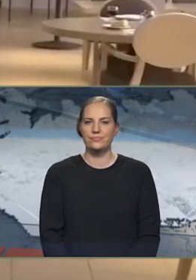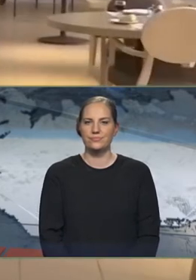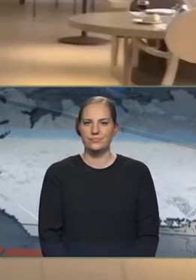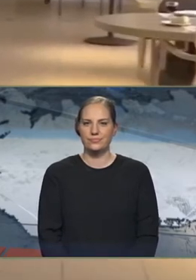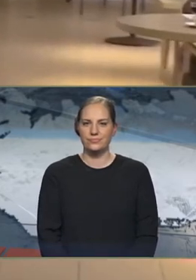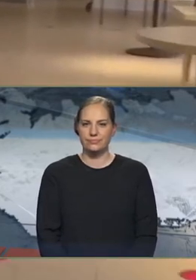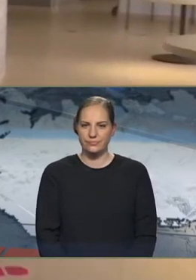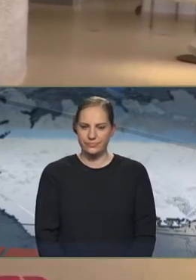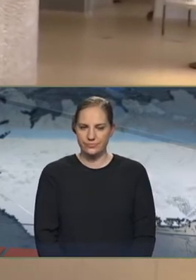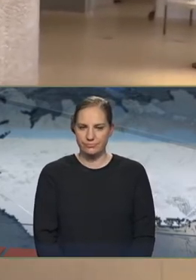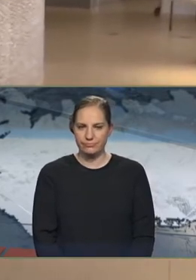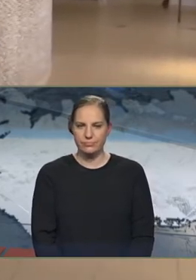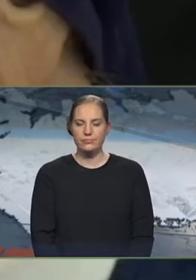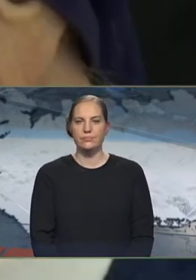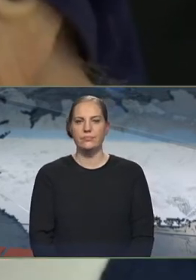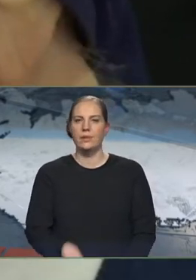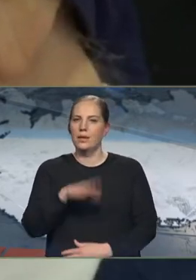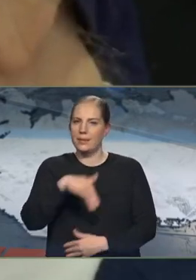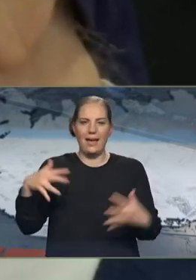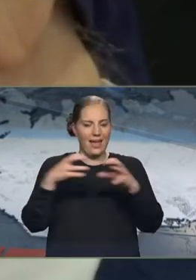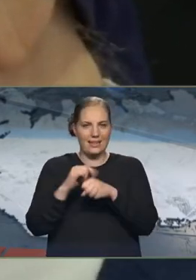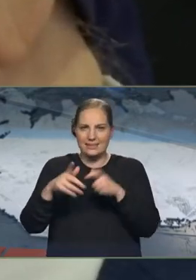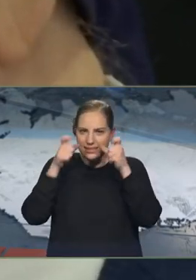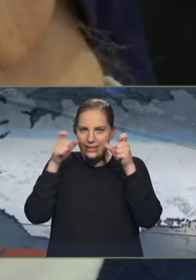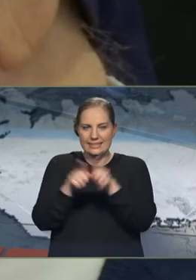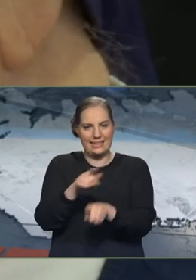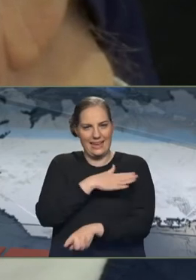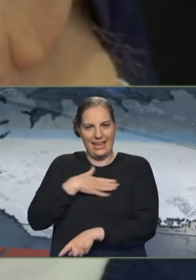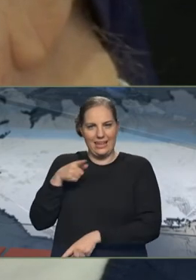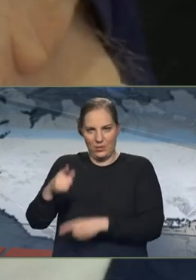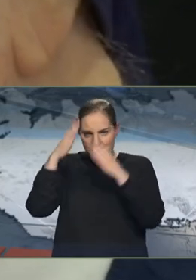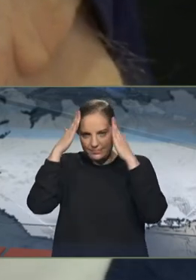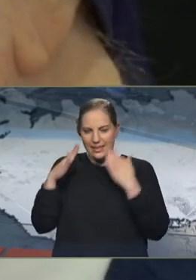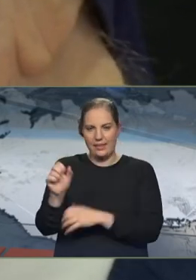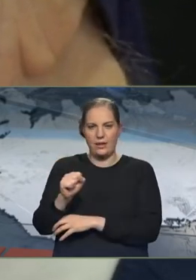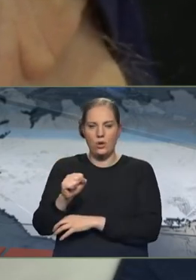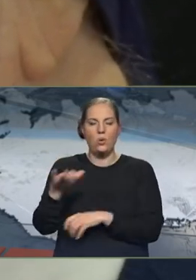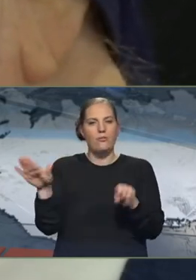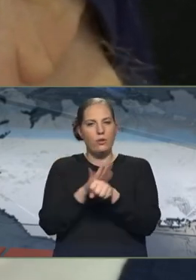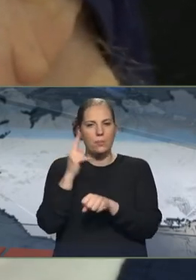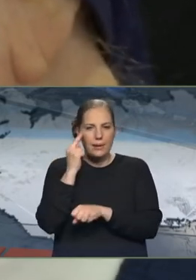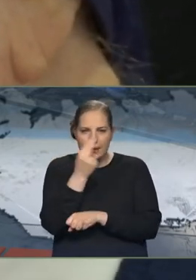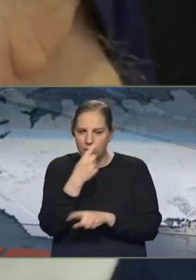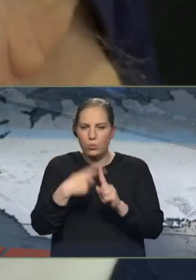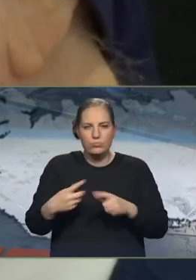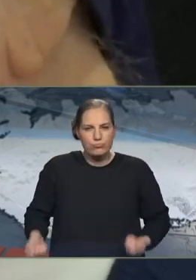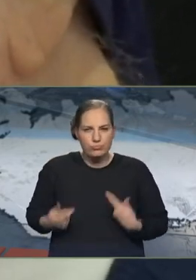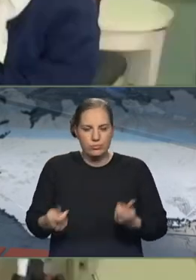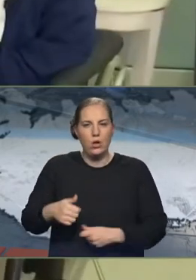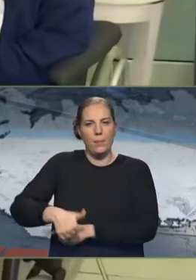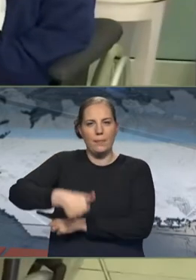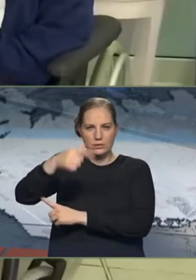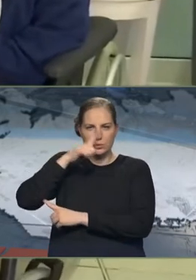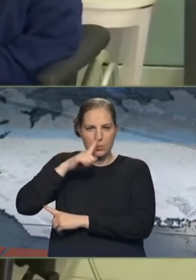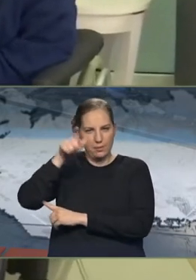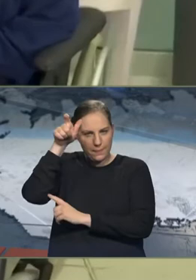Það ná ekki allir að lifa í að blengi og sístir Andrei. Hún hefur alveg mist sjónina og notar hjólastól. Hún er elsta manneskinn sem